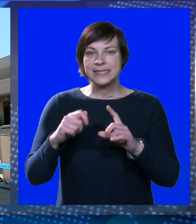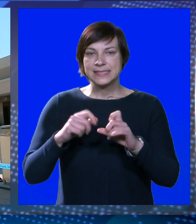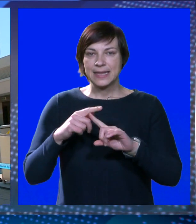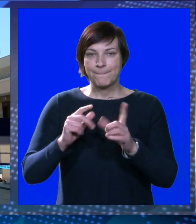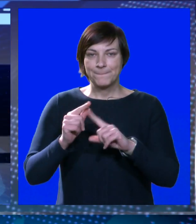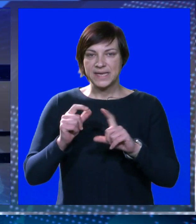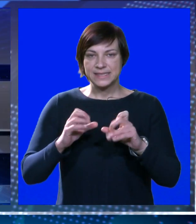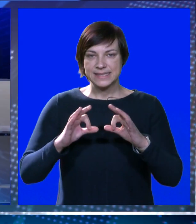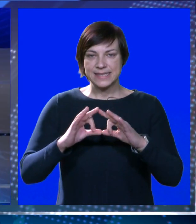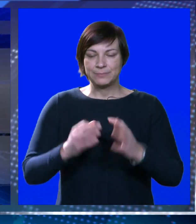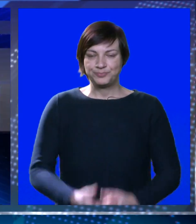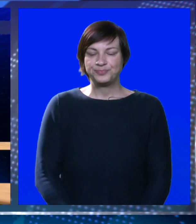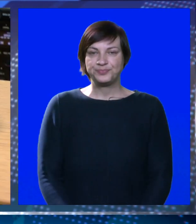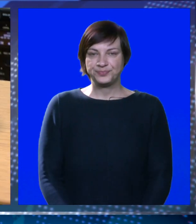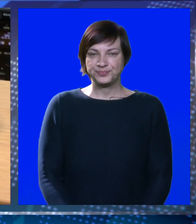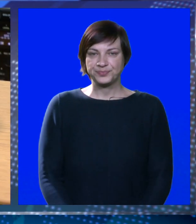Stepinca.